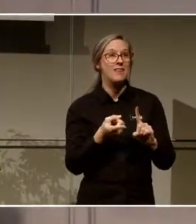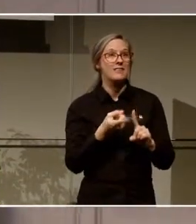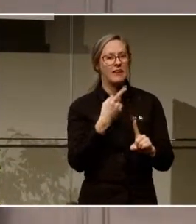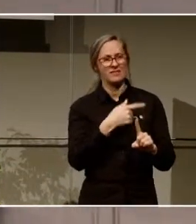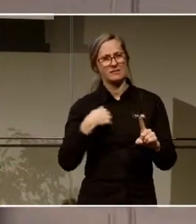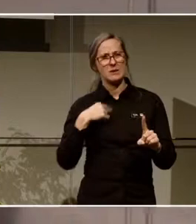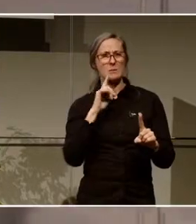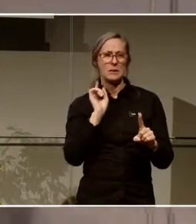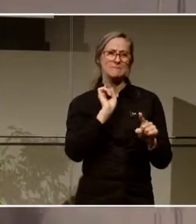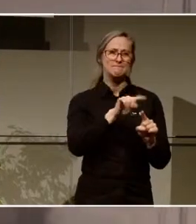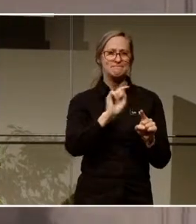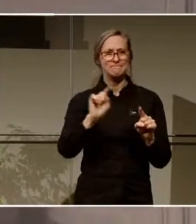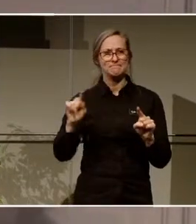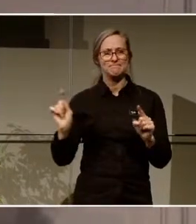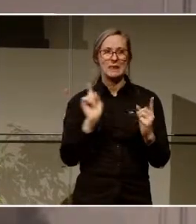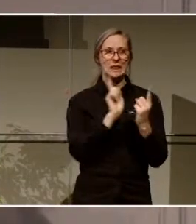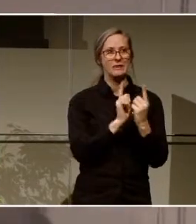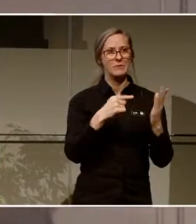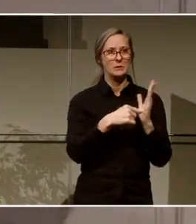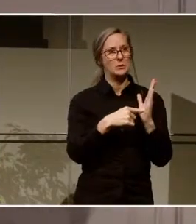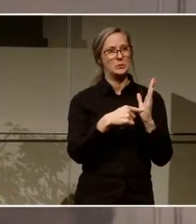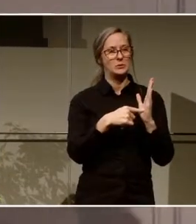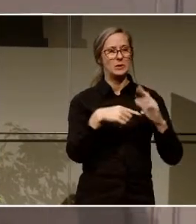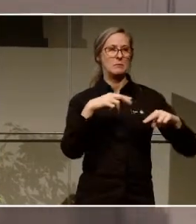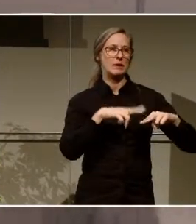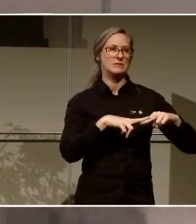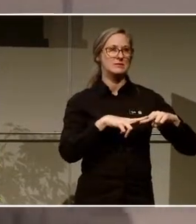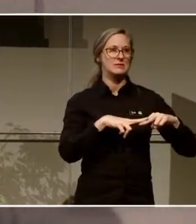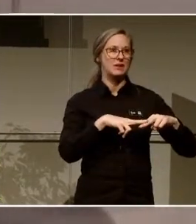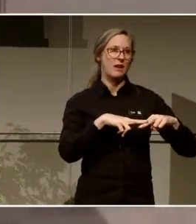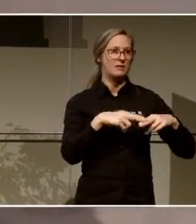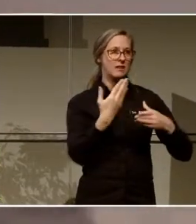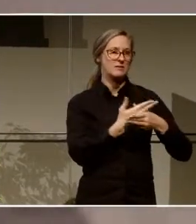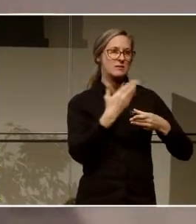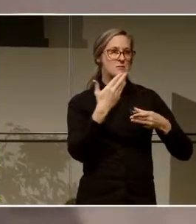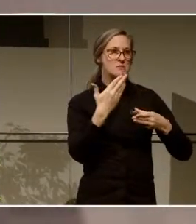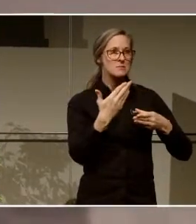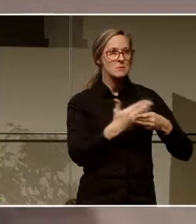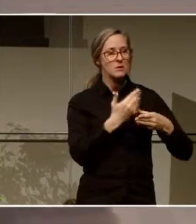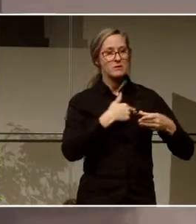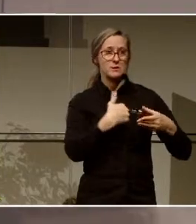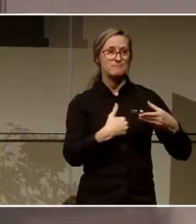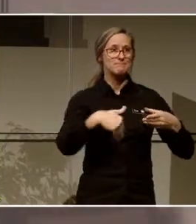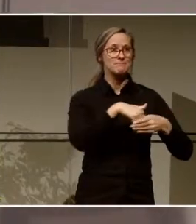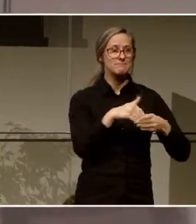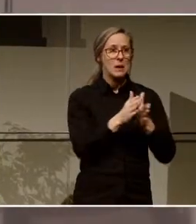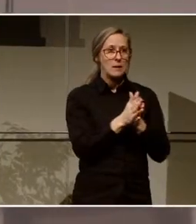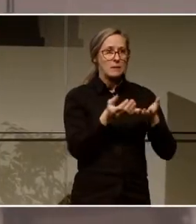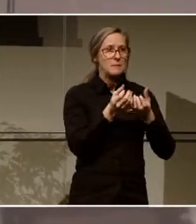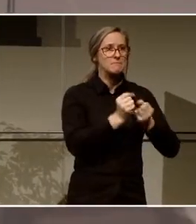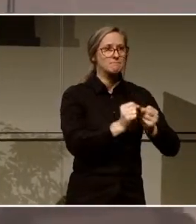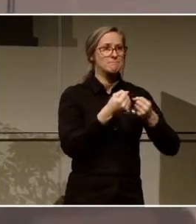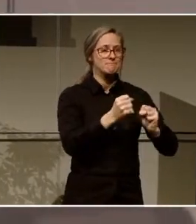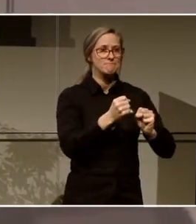ute på de här träffpunkterna som finns på olika ställen i staden. Och genomför aktiviteter kring digital inkludering.